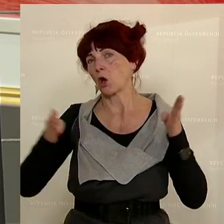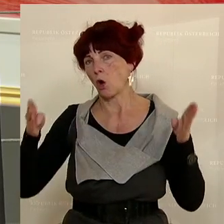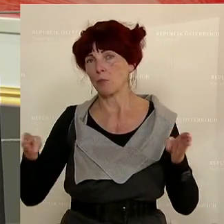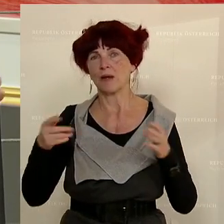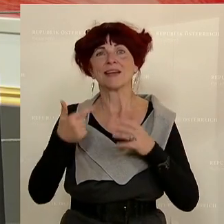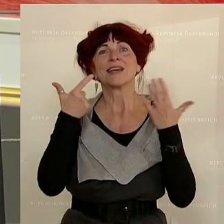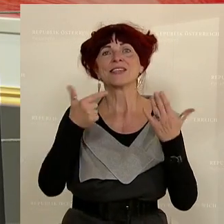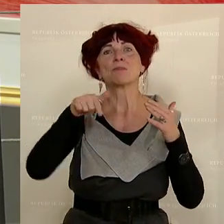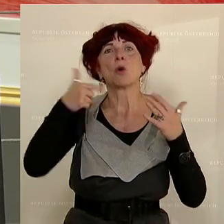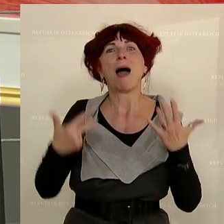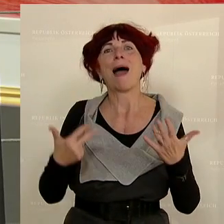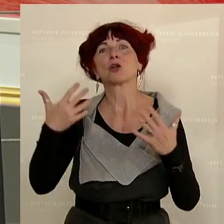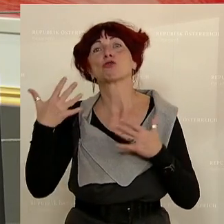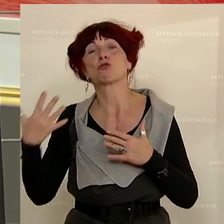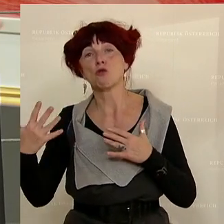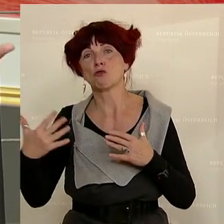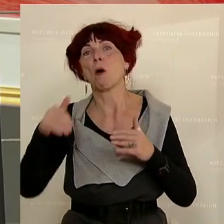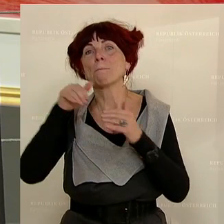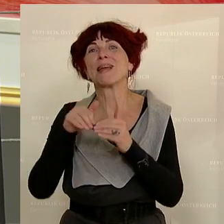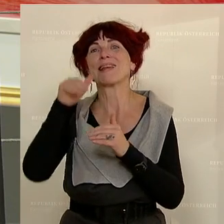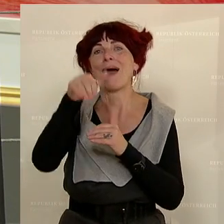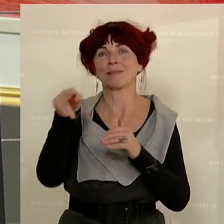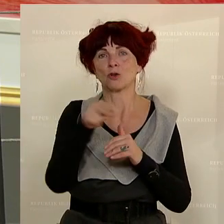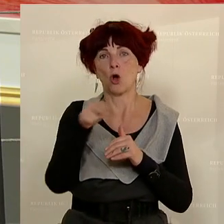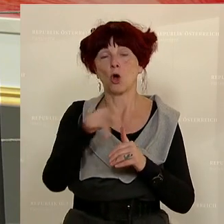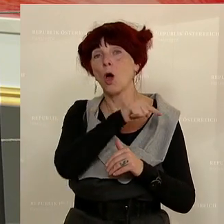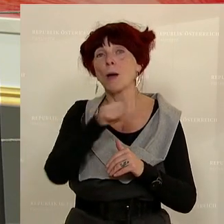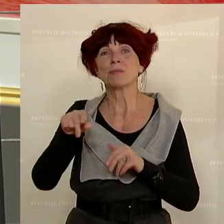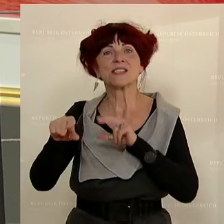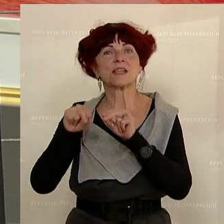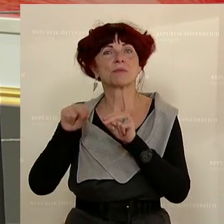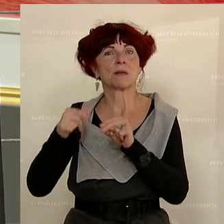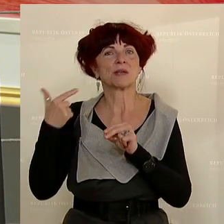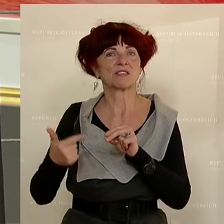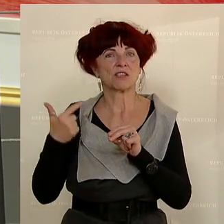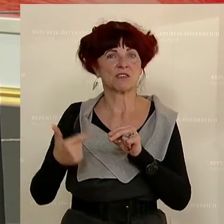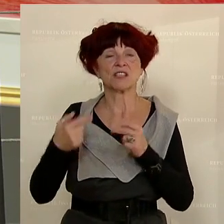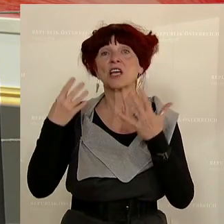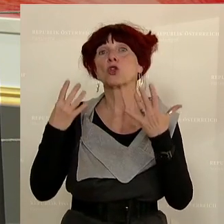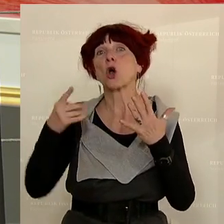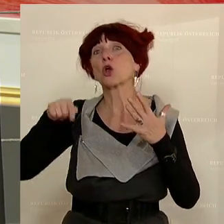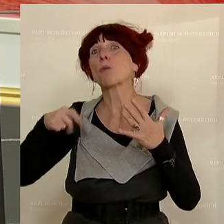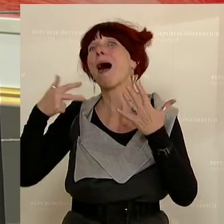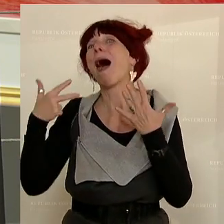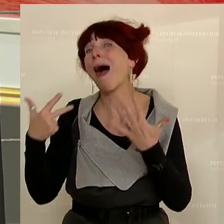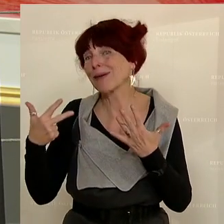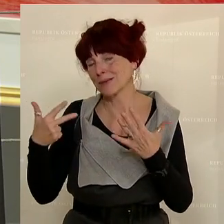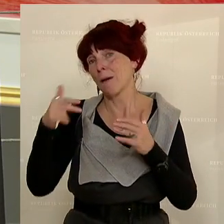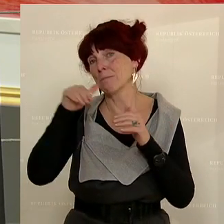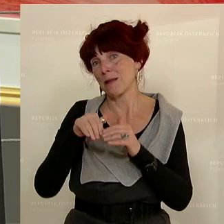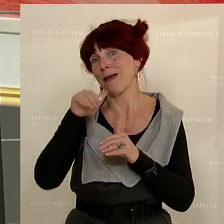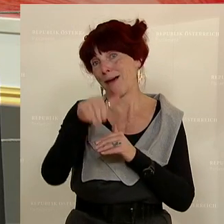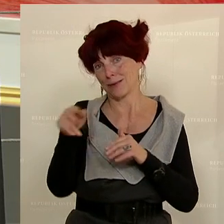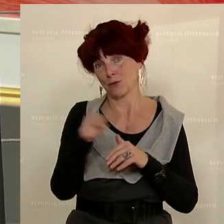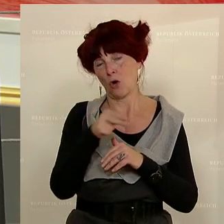Milliarden Euro und bis Stand September 2022 waren es 9,8 Milliarden Euro. Wir haben die